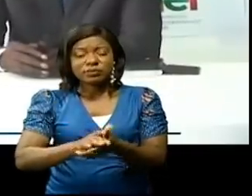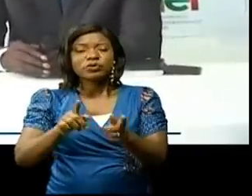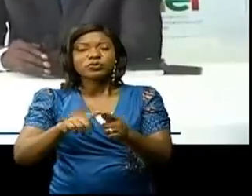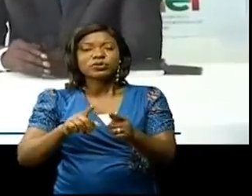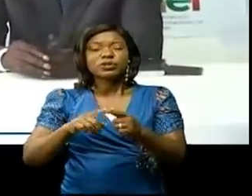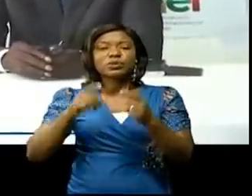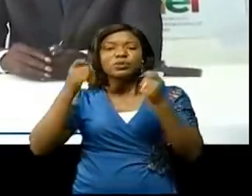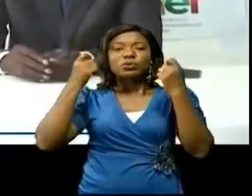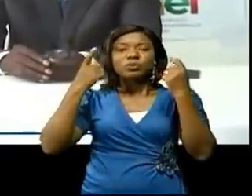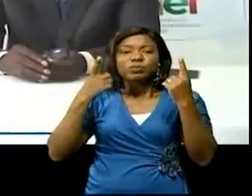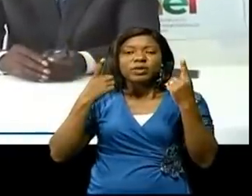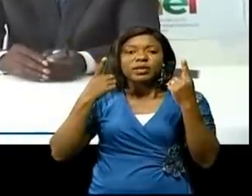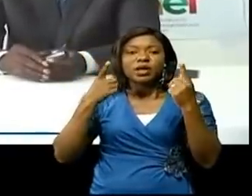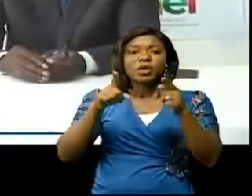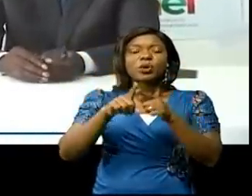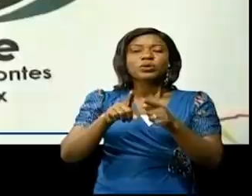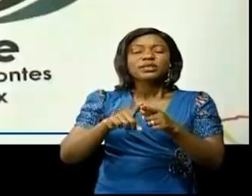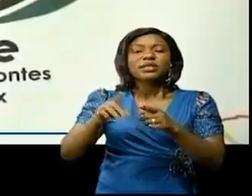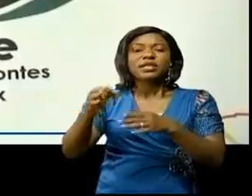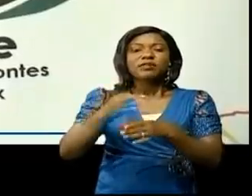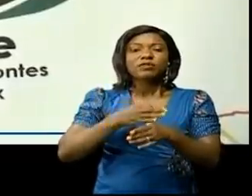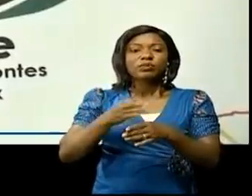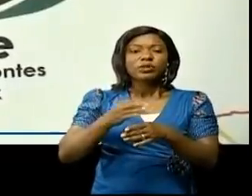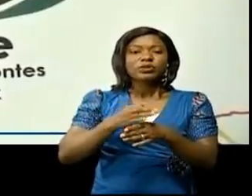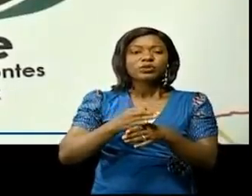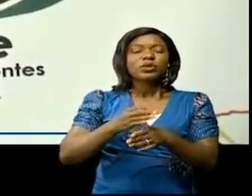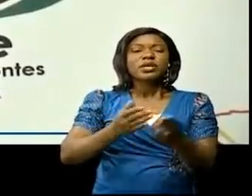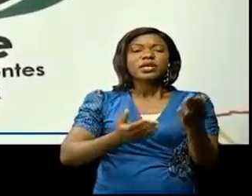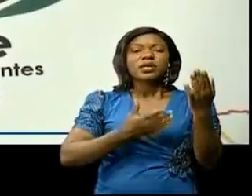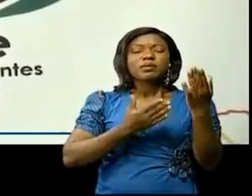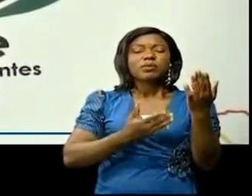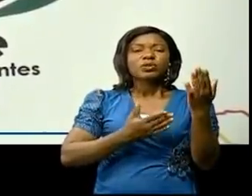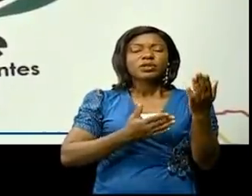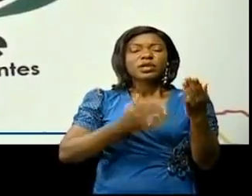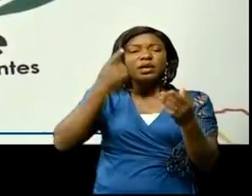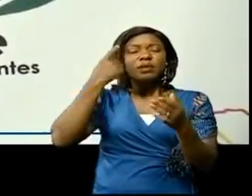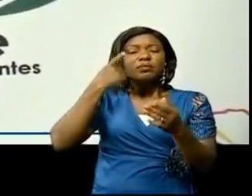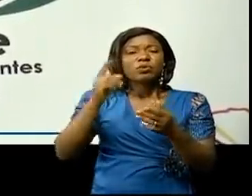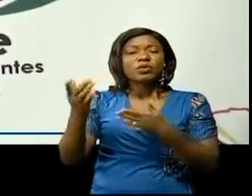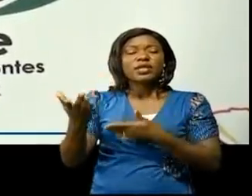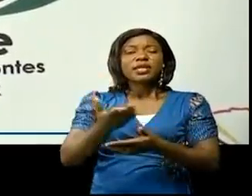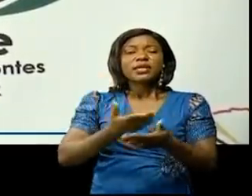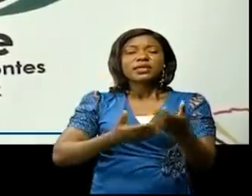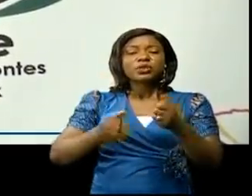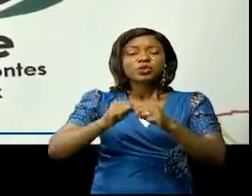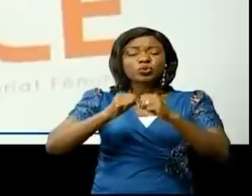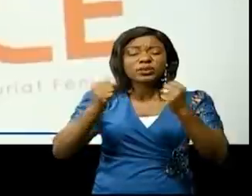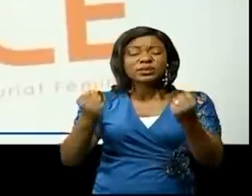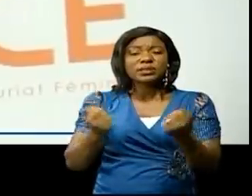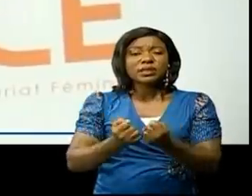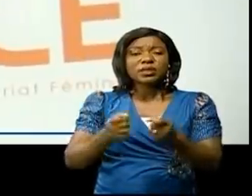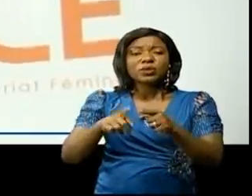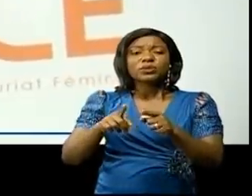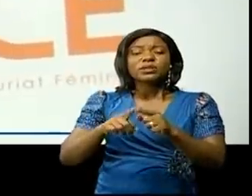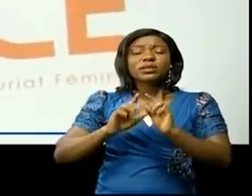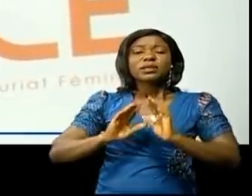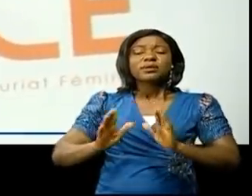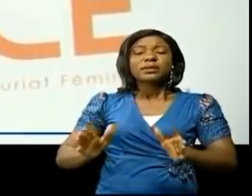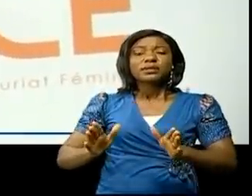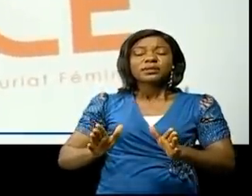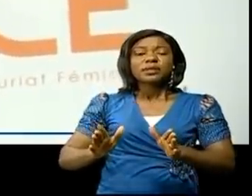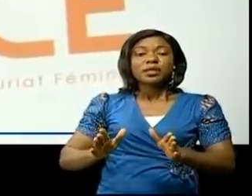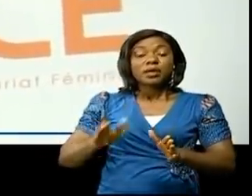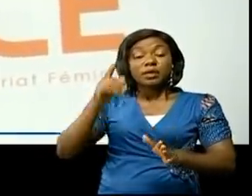que l'enseignement et la formation sont essentiels pour cultiver l'esprit d'entreprise et développer les compétences spécifiques.